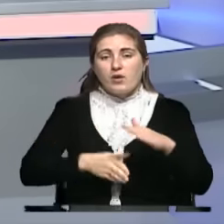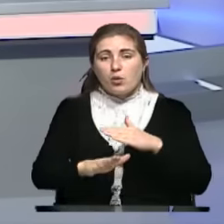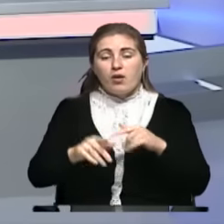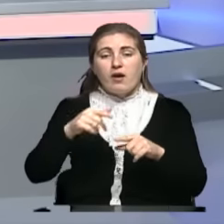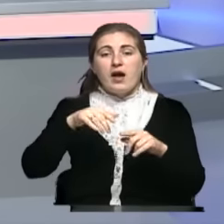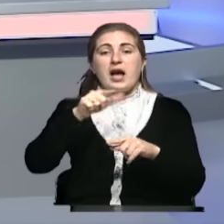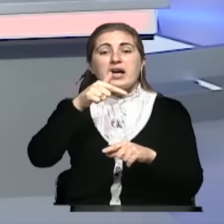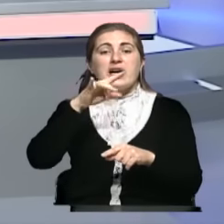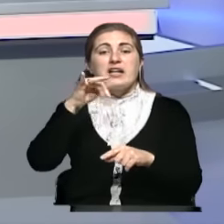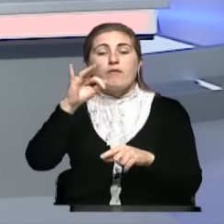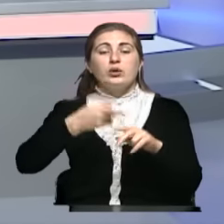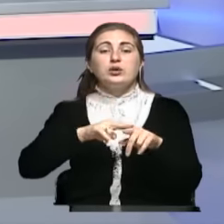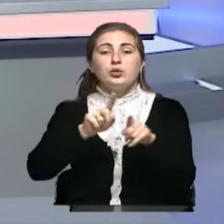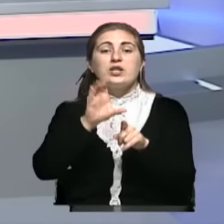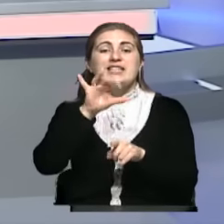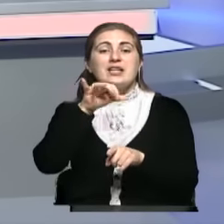символ Крыма.